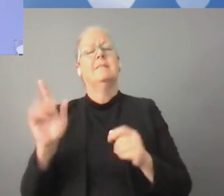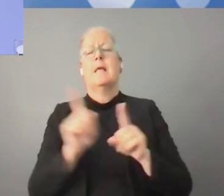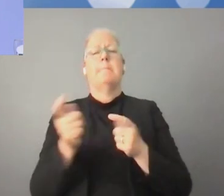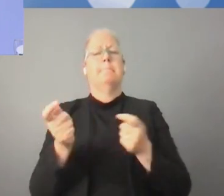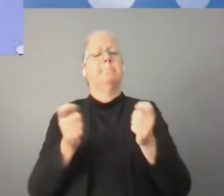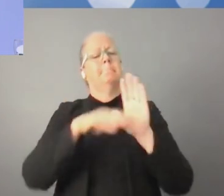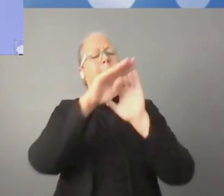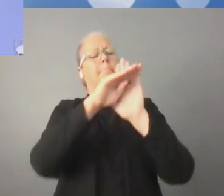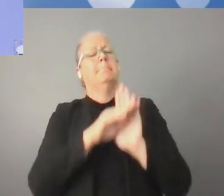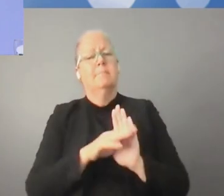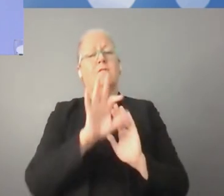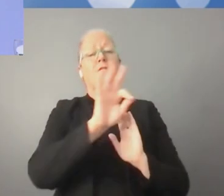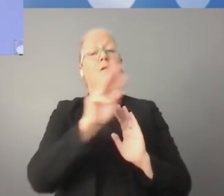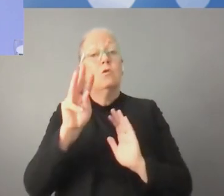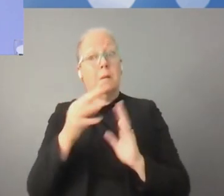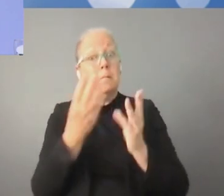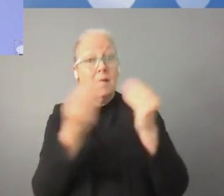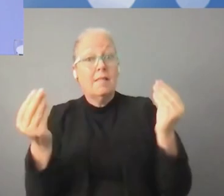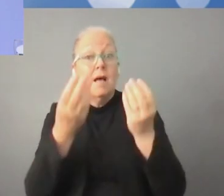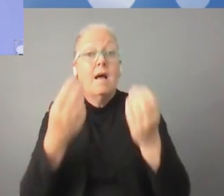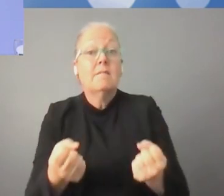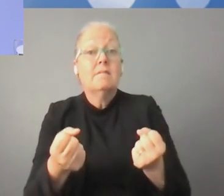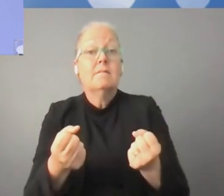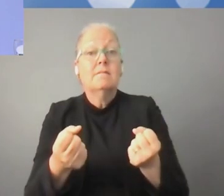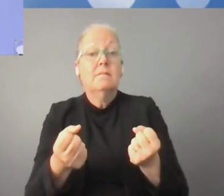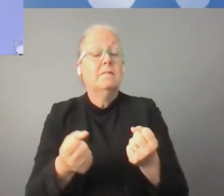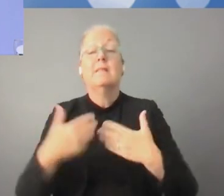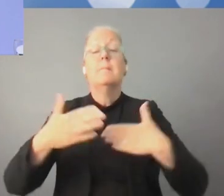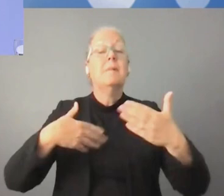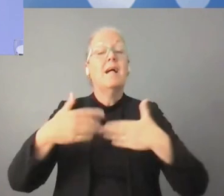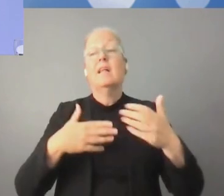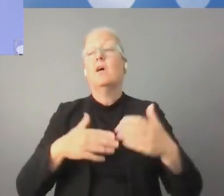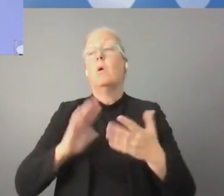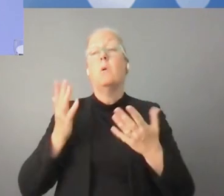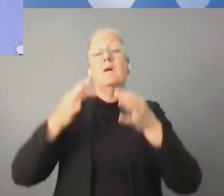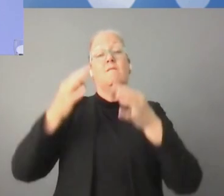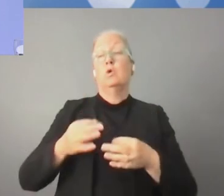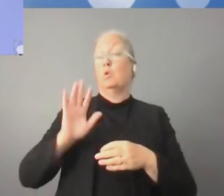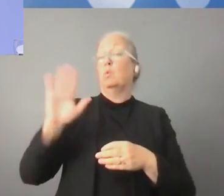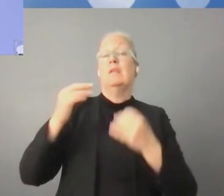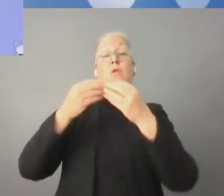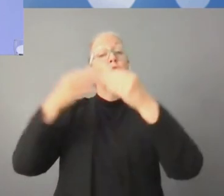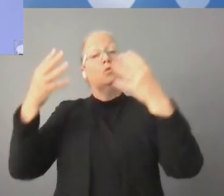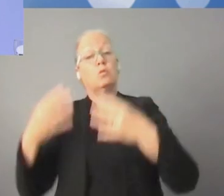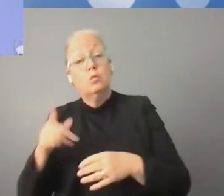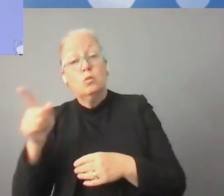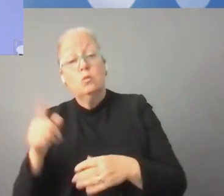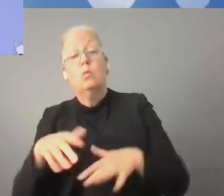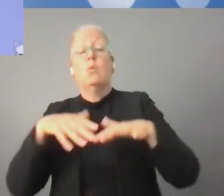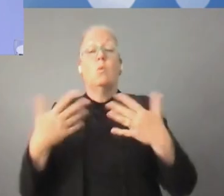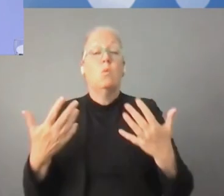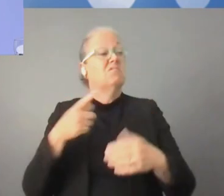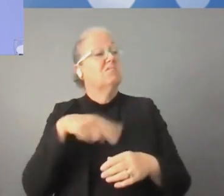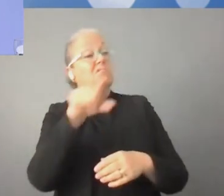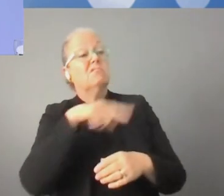أماكن فقد سأل السيد عن الأطر التنظيمية والضوابط التي يمكن. هناك العديد منها